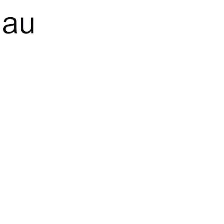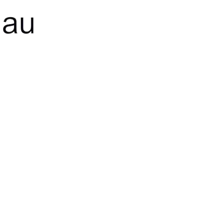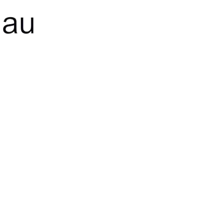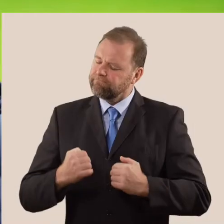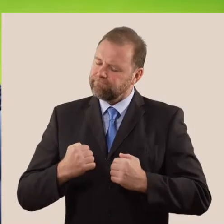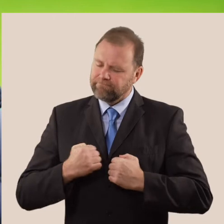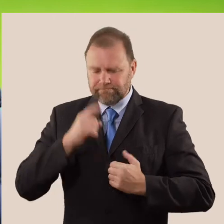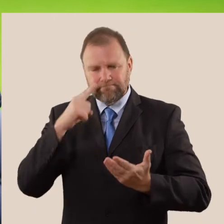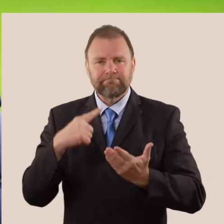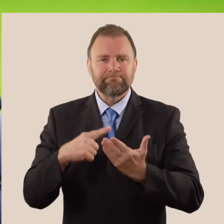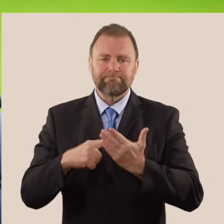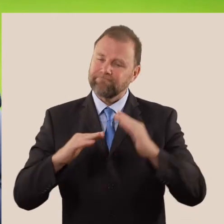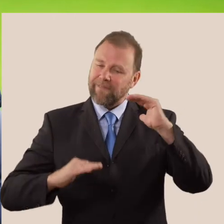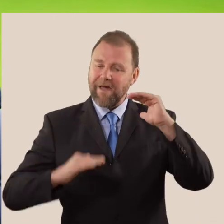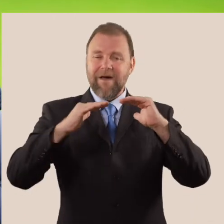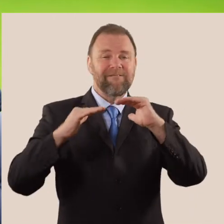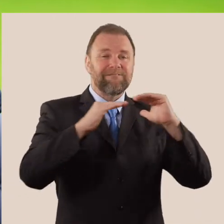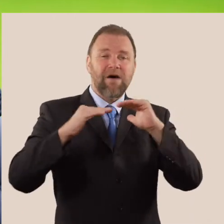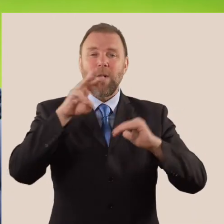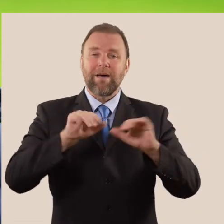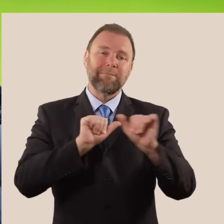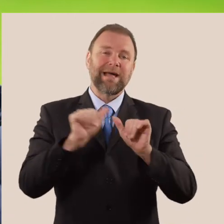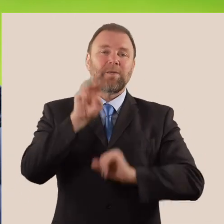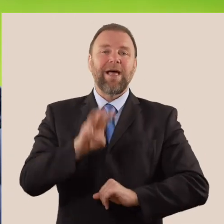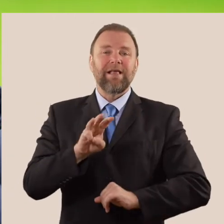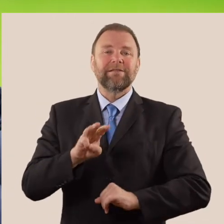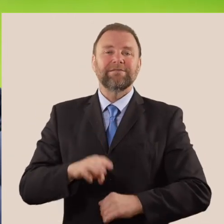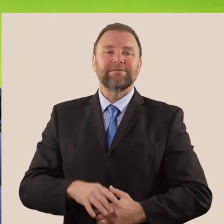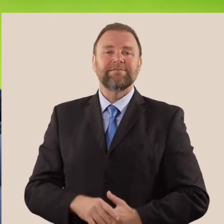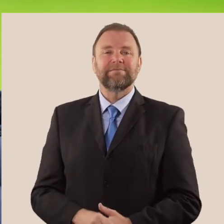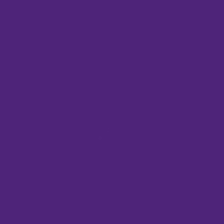Bydd Cymru tegach yn well Cymru.